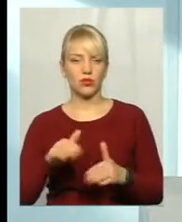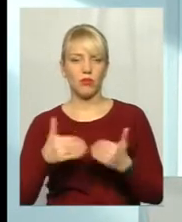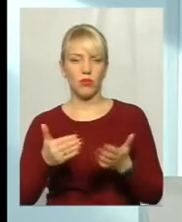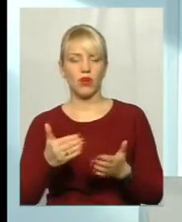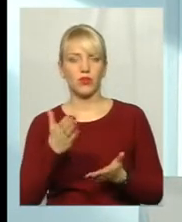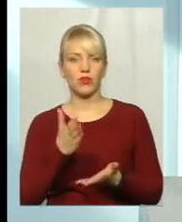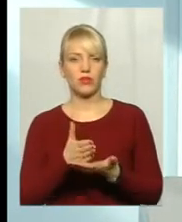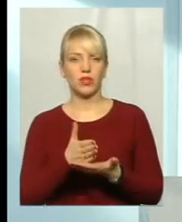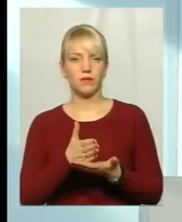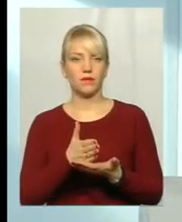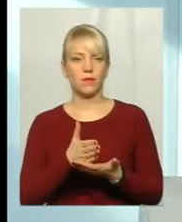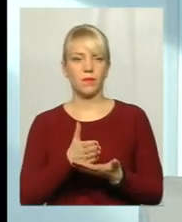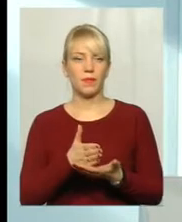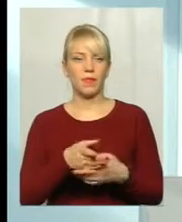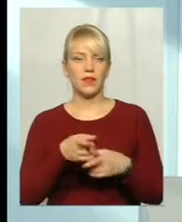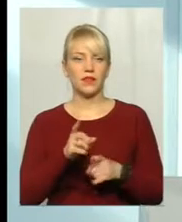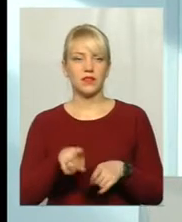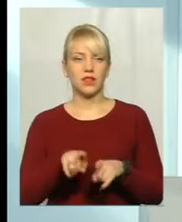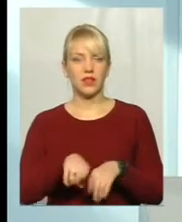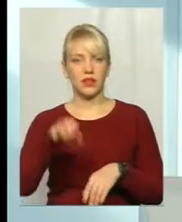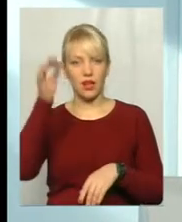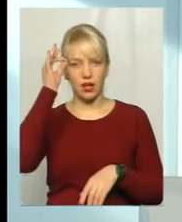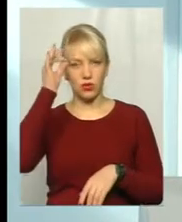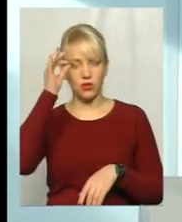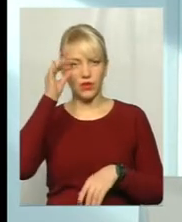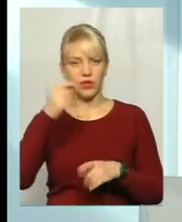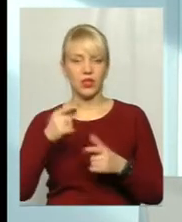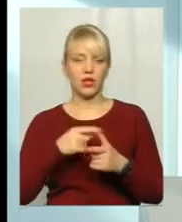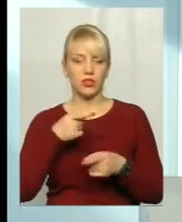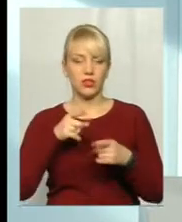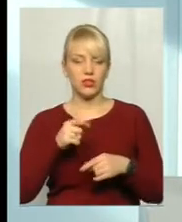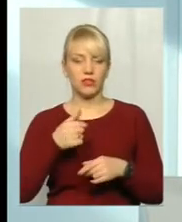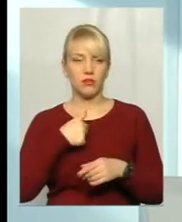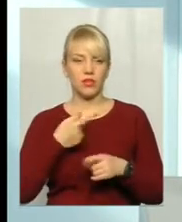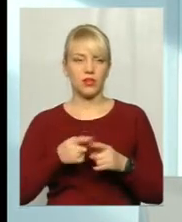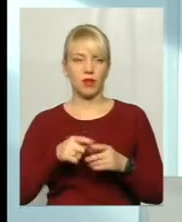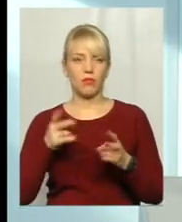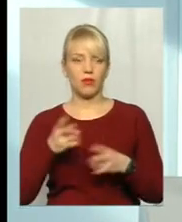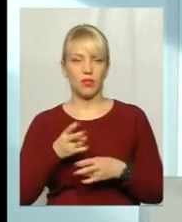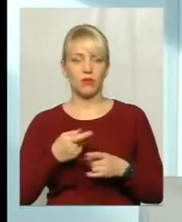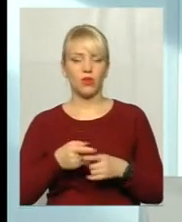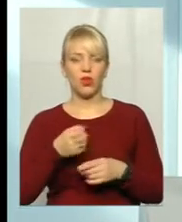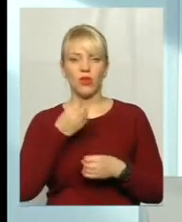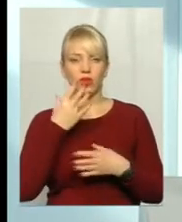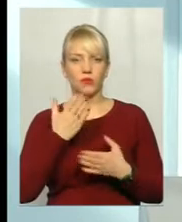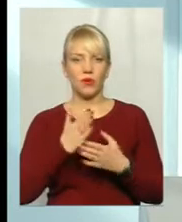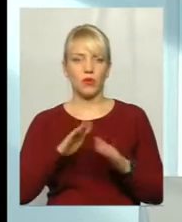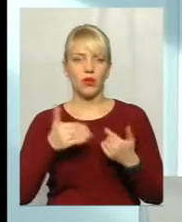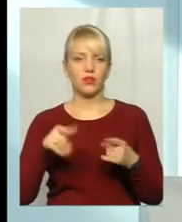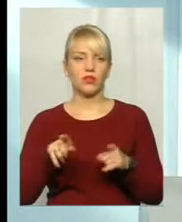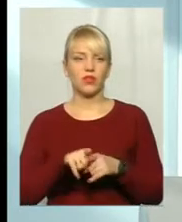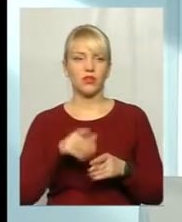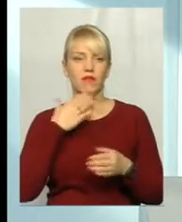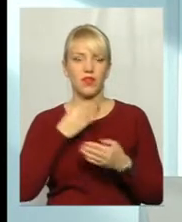є дійсно така нагадувалка, чи дійсно мені це потрібно. Дуже хорошим, насправді, порадником є також